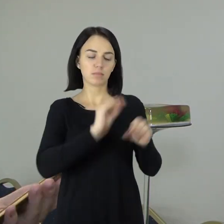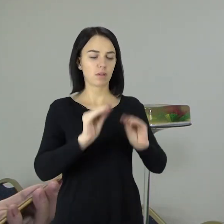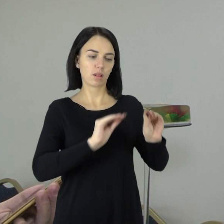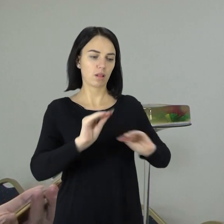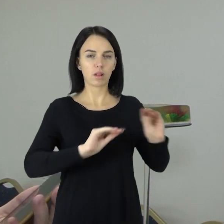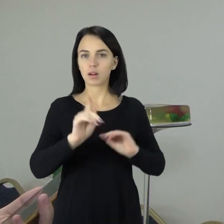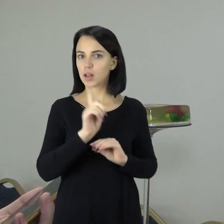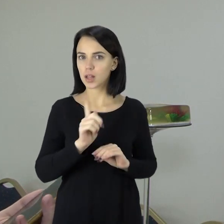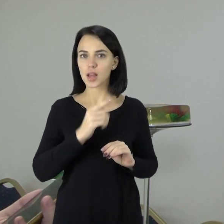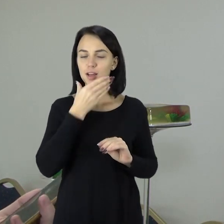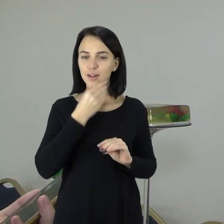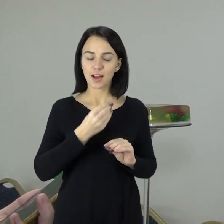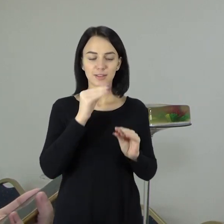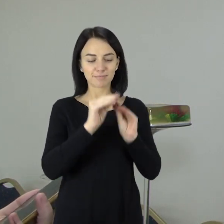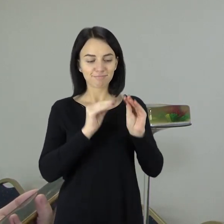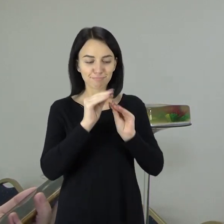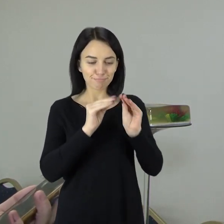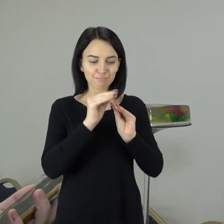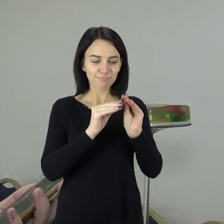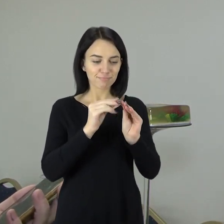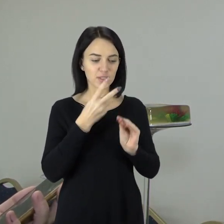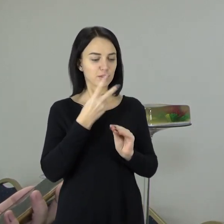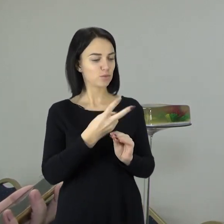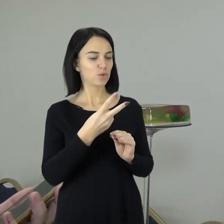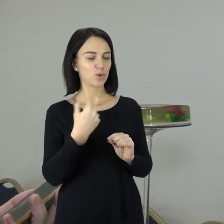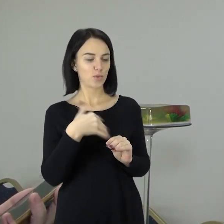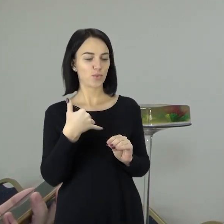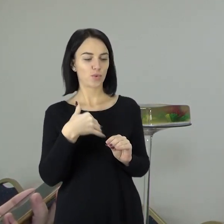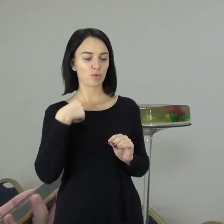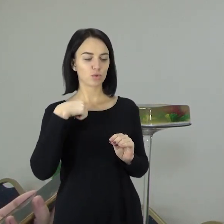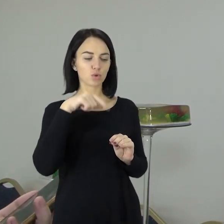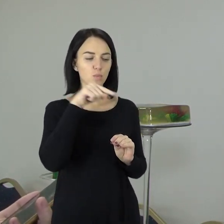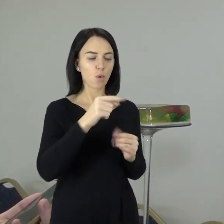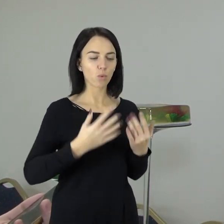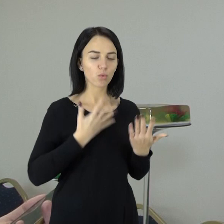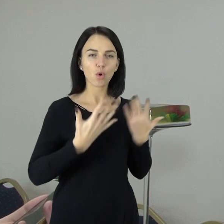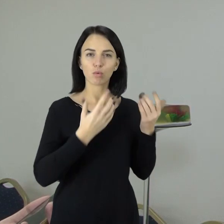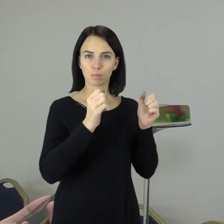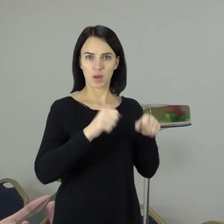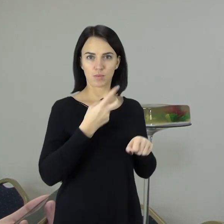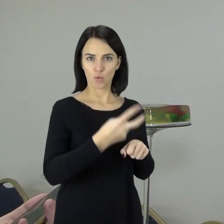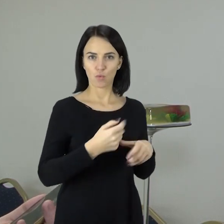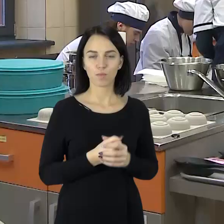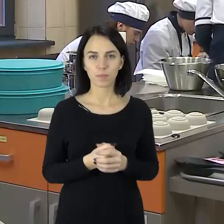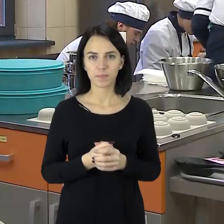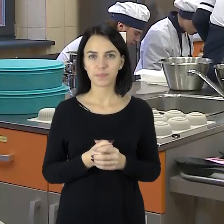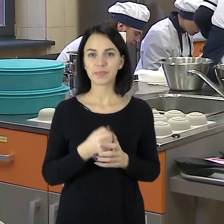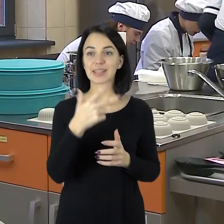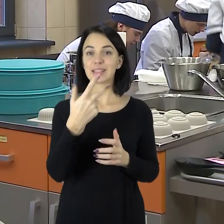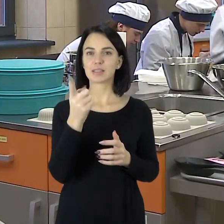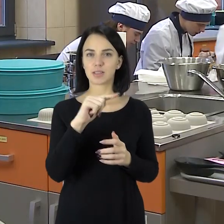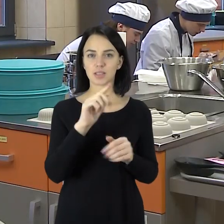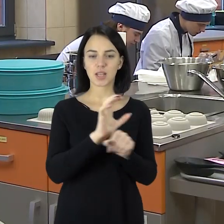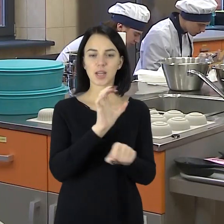nepataro belekai, o padaro taip, kad tu žiūri tą desertą ir tu matai tą žmogų, to žmogus jausmus. 3D